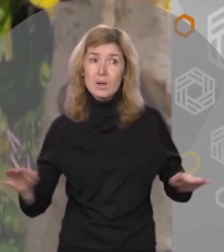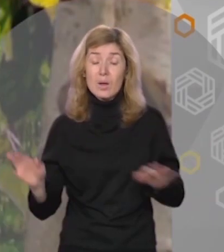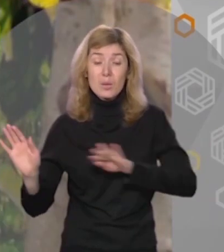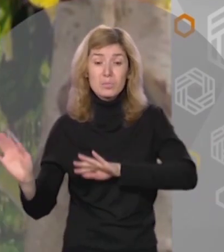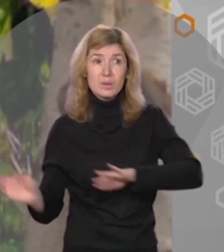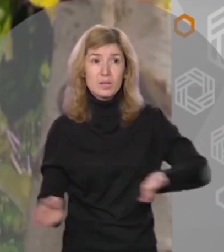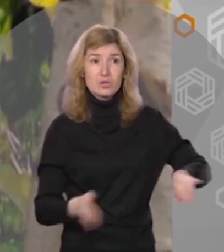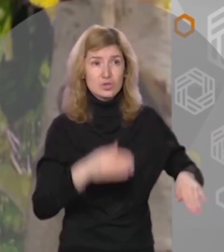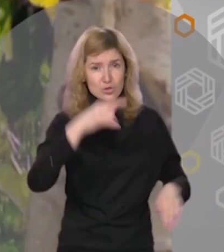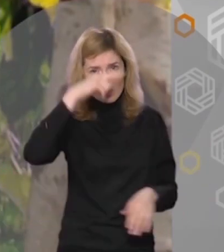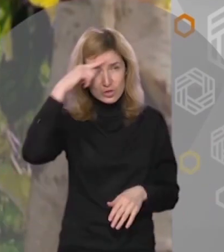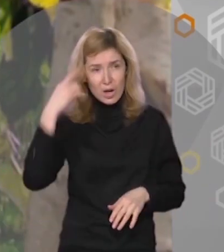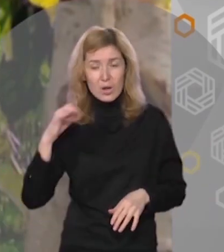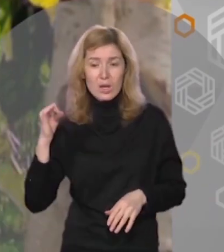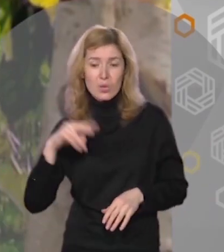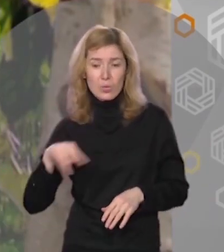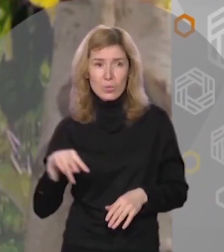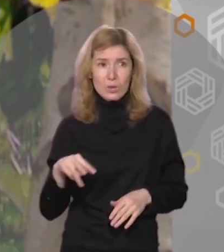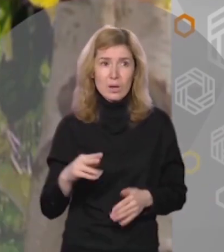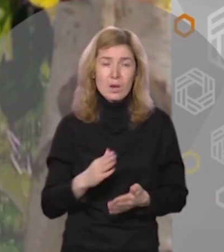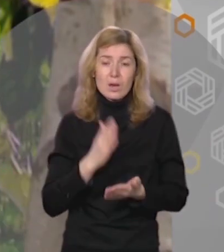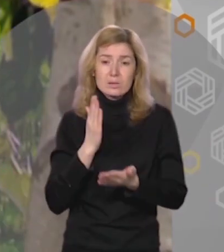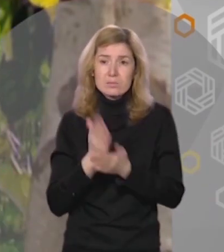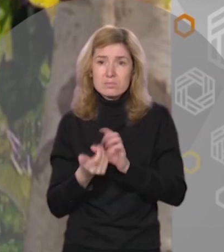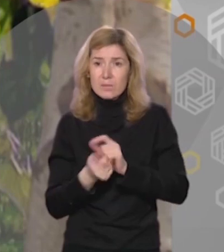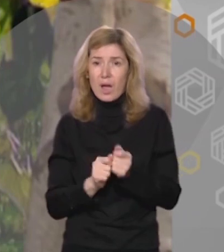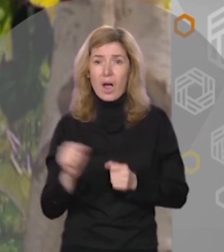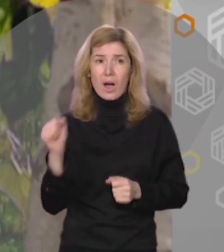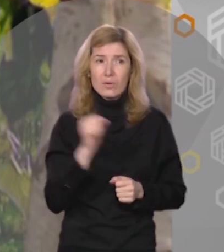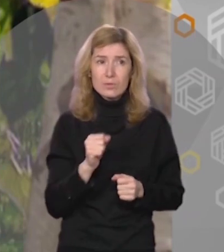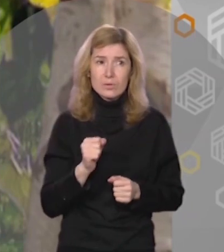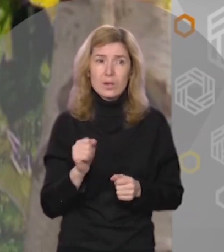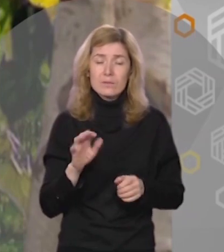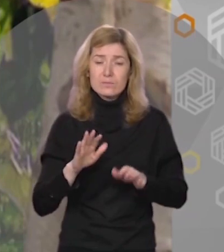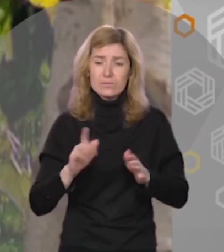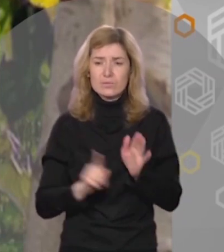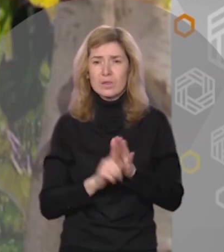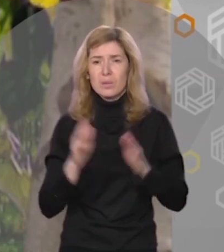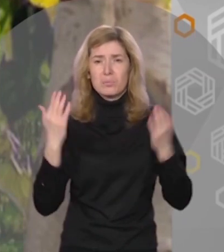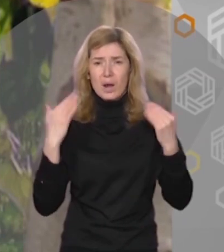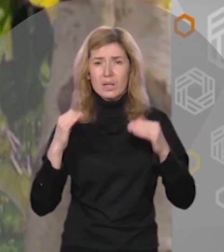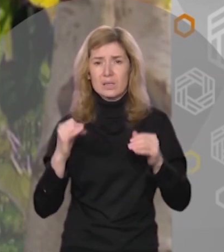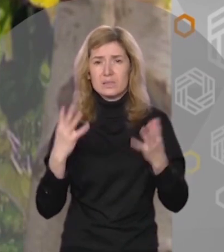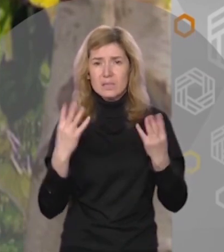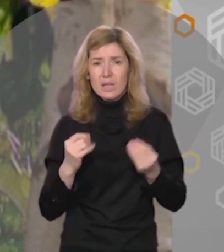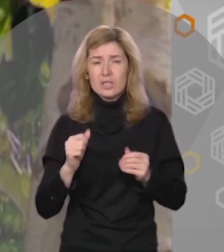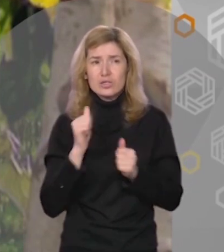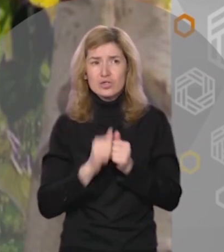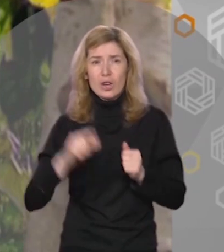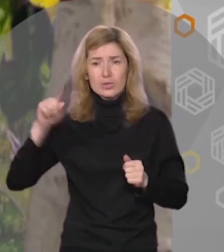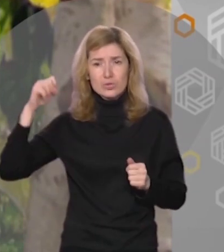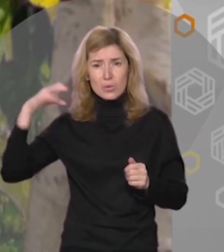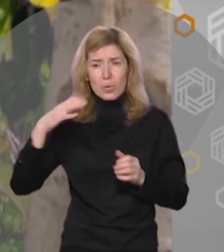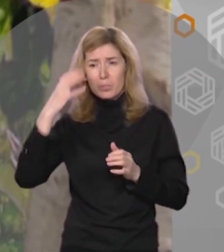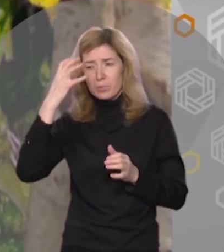Прошел жаркий июль Наступил август Все прохладнее становились дни И все чаще